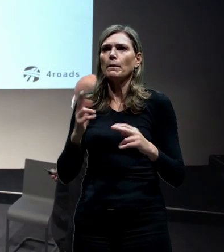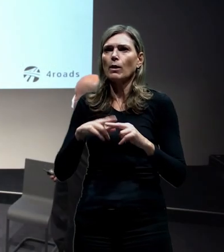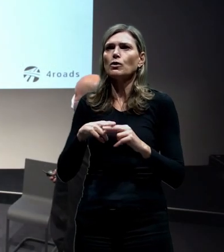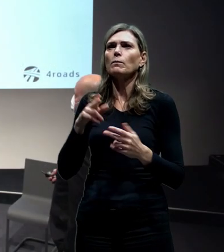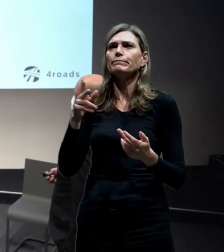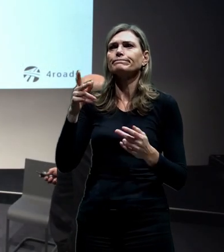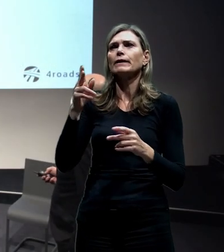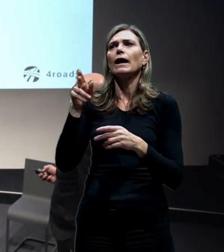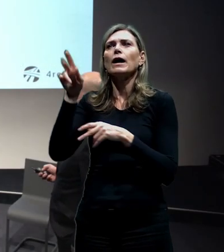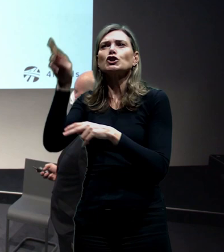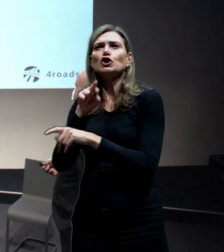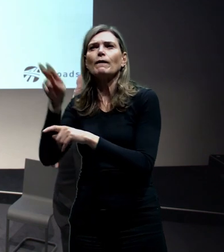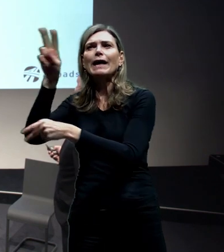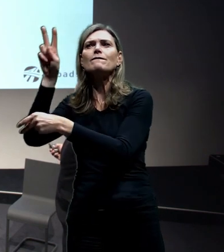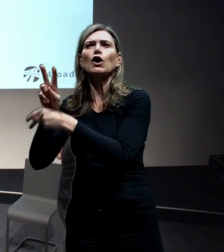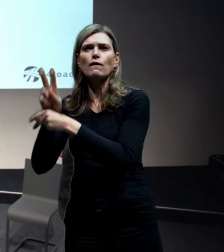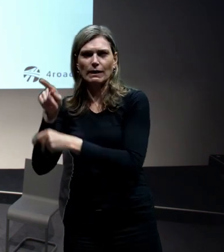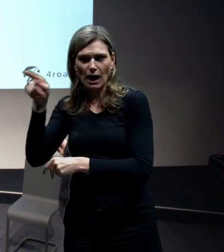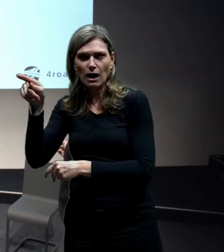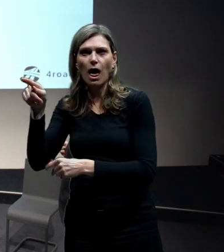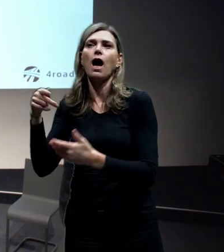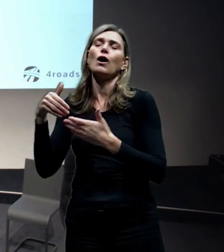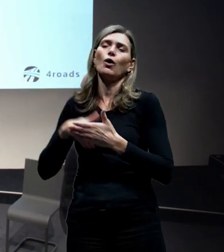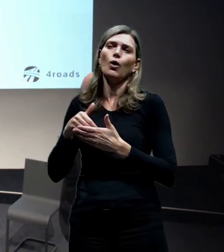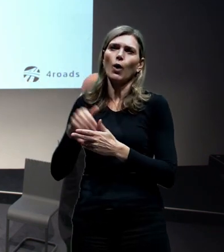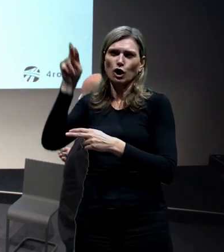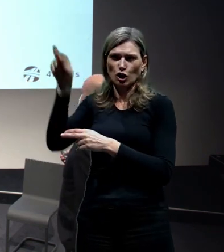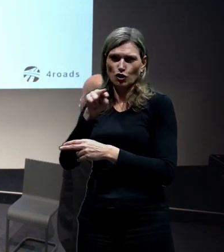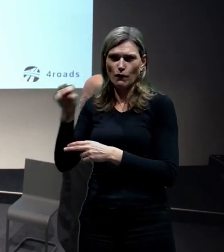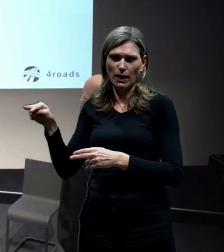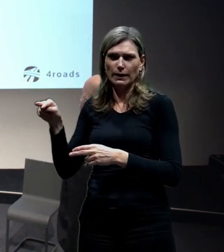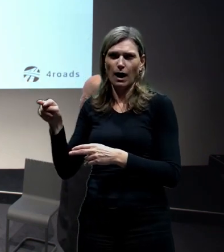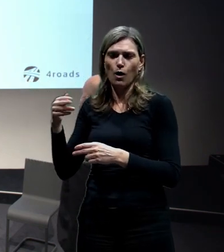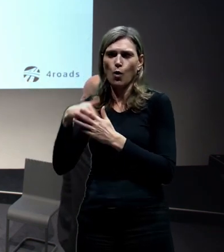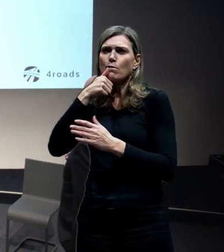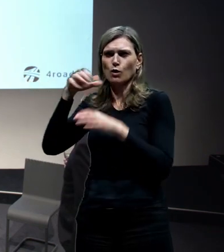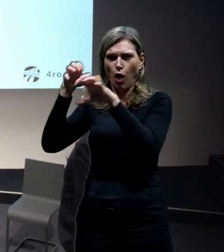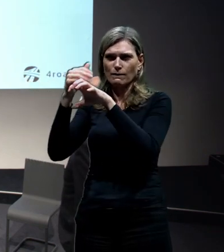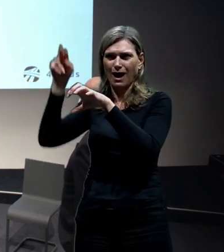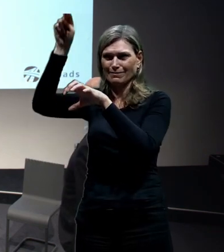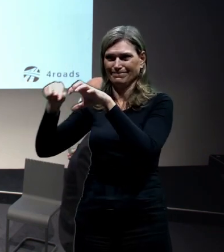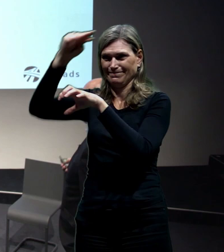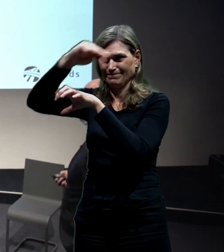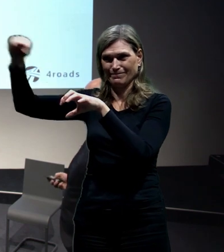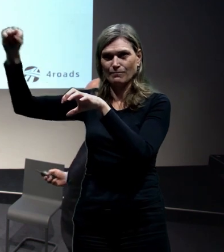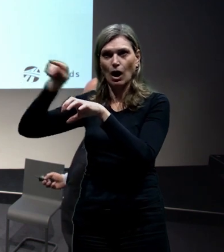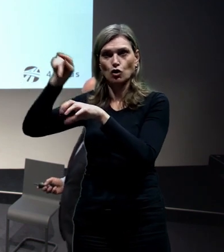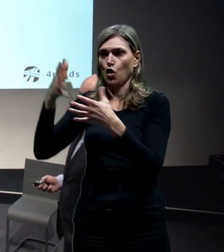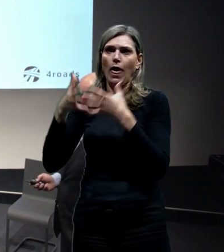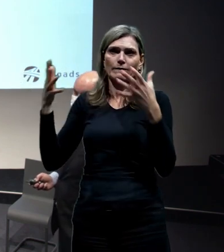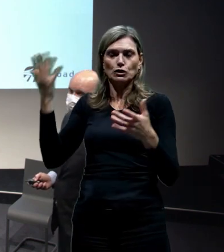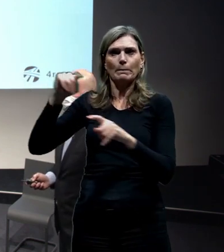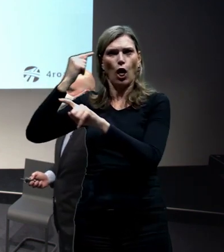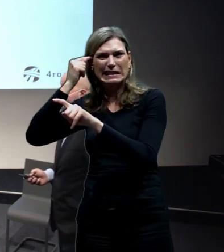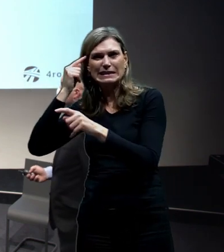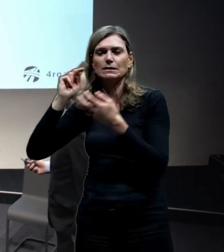křižovatka na vychovatelně. Křižovatka na vychovatelně byl v podstatě ten nejhorší styčník, který my jsme museli vyřešit a v podstatě